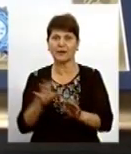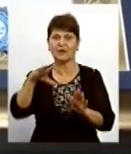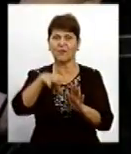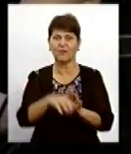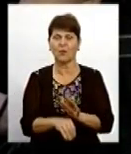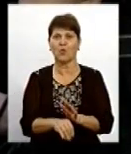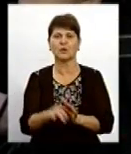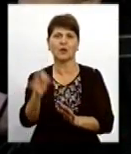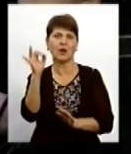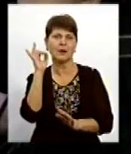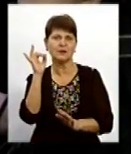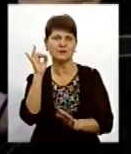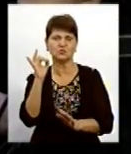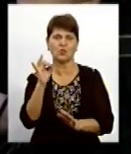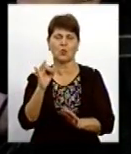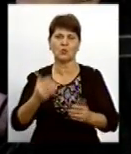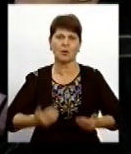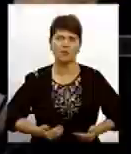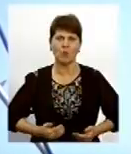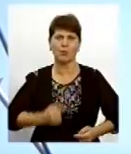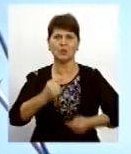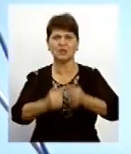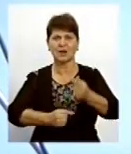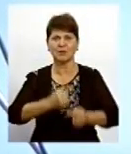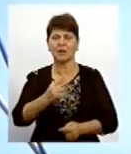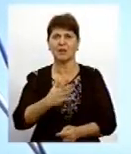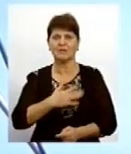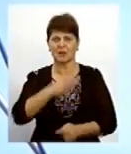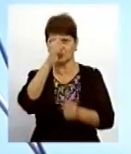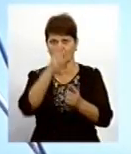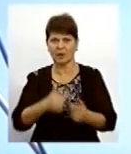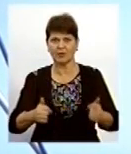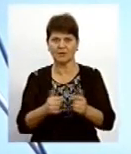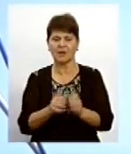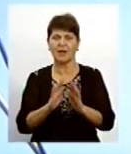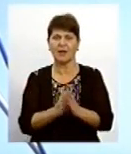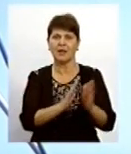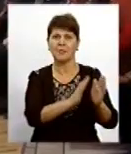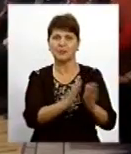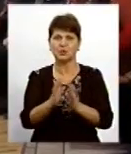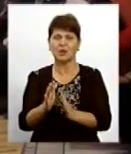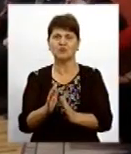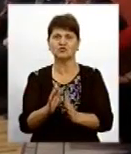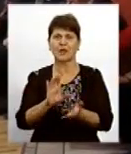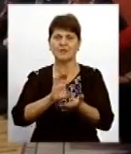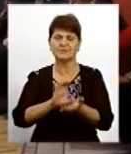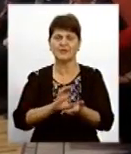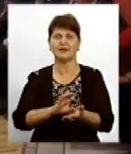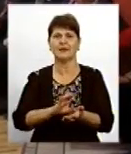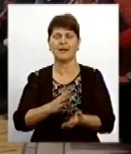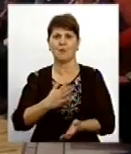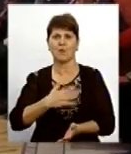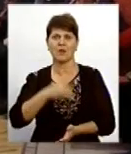краєзнавчі книги про історію, побут та традиції нашого краю. Бібліотечна серія «Моя Вінничина, село і люди»